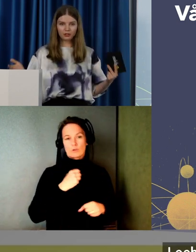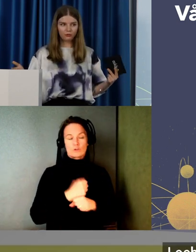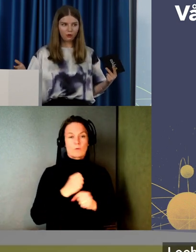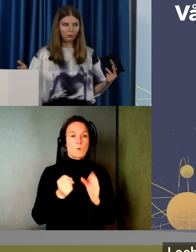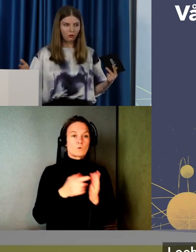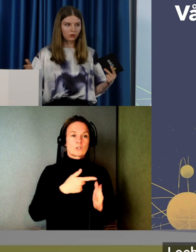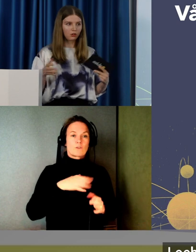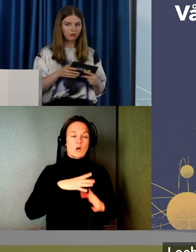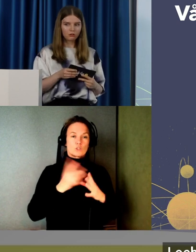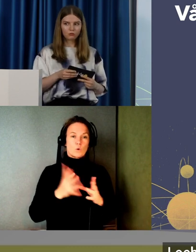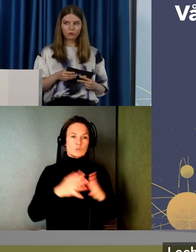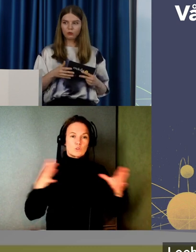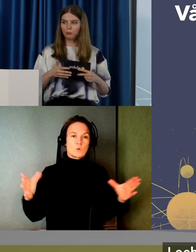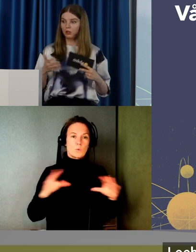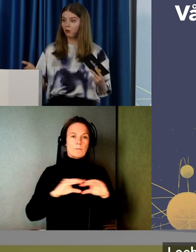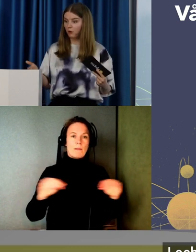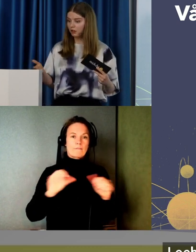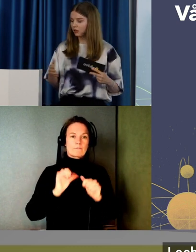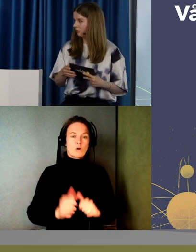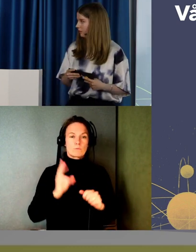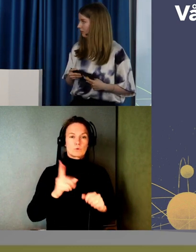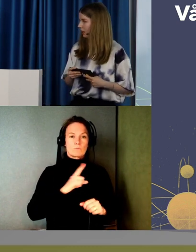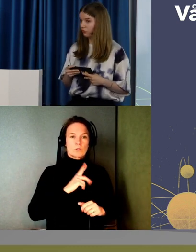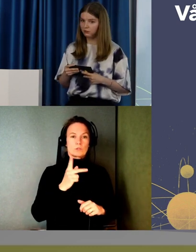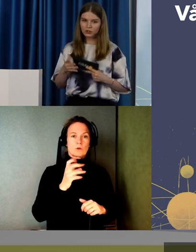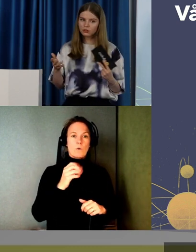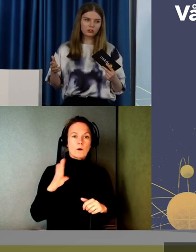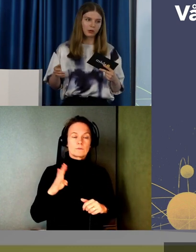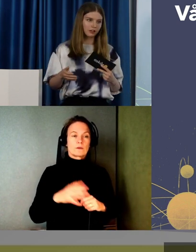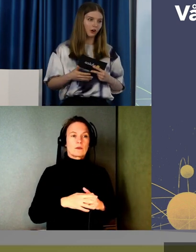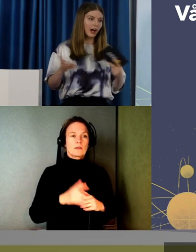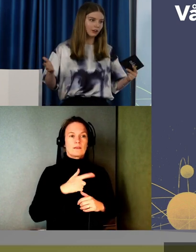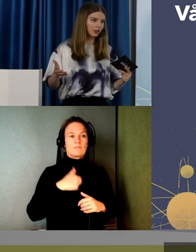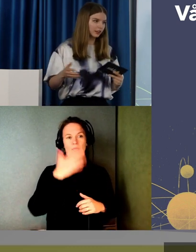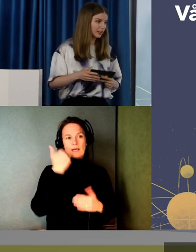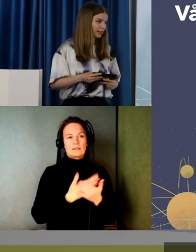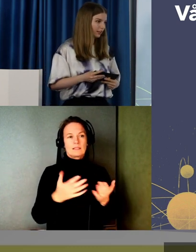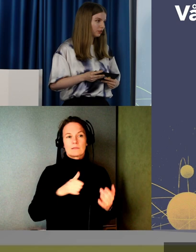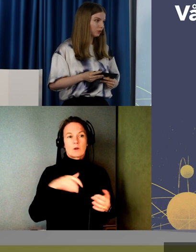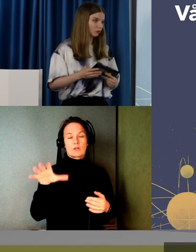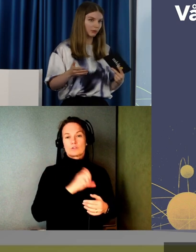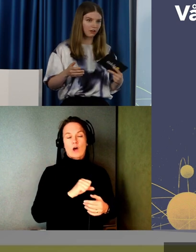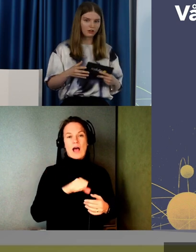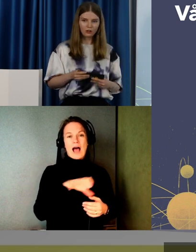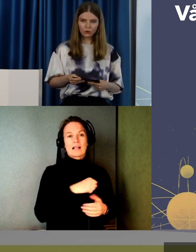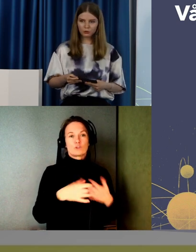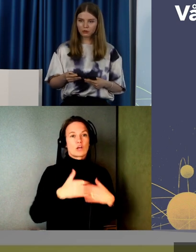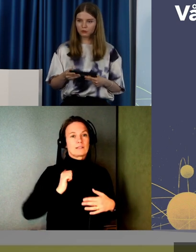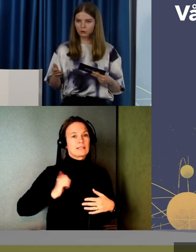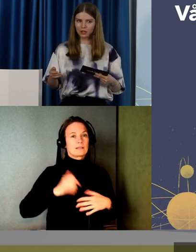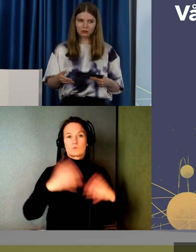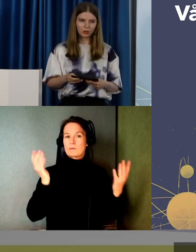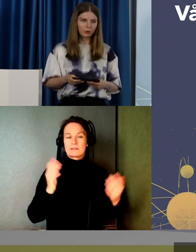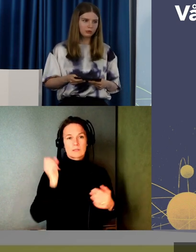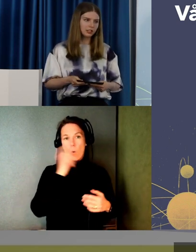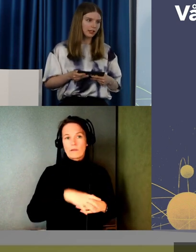en så stor plattform. Och så mycket kod. Alltså vi kunde ju inte bara ta allt och göra det tillgängligt. Hur som helst. Och det